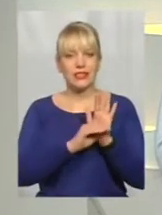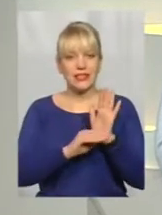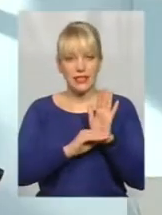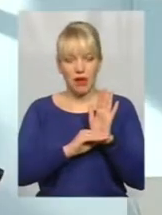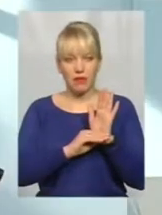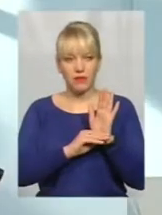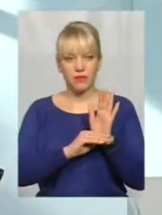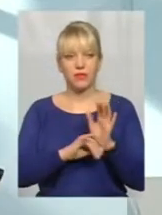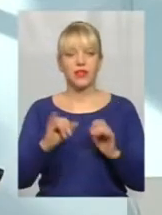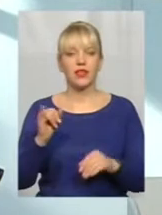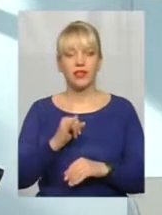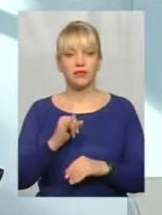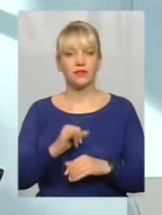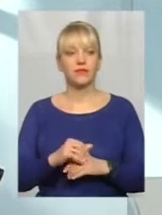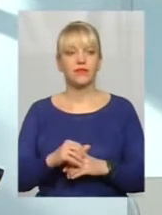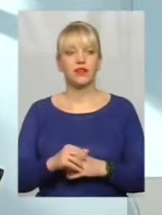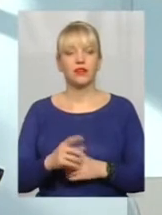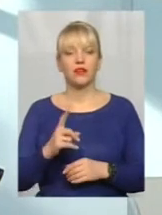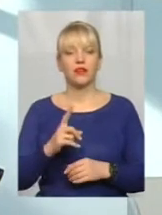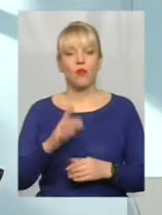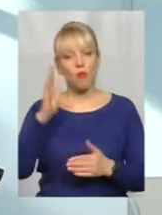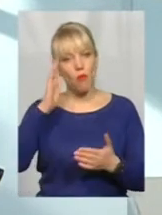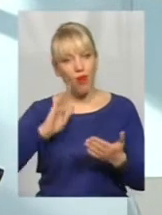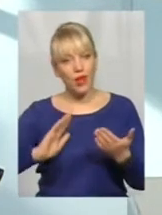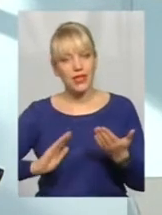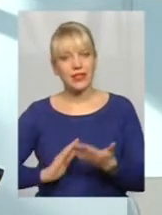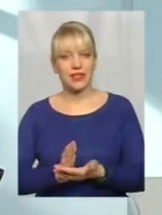і от саме політика